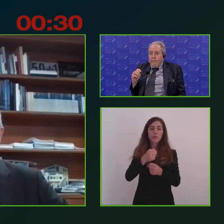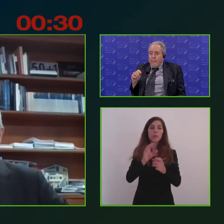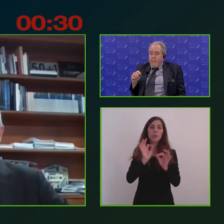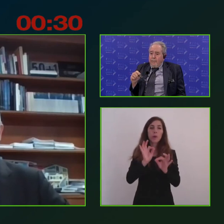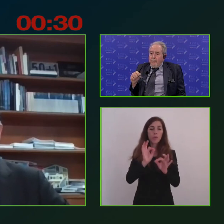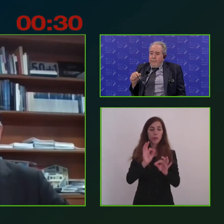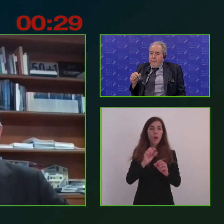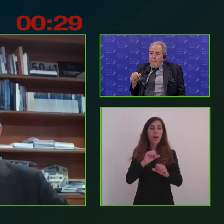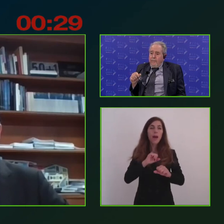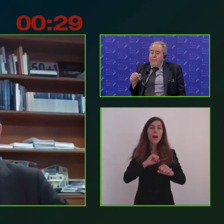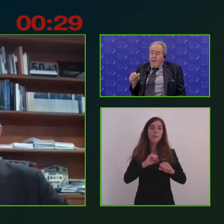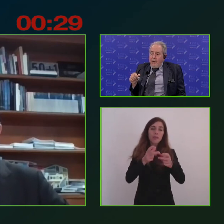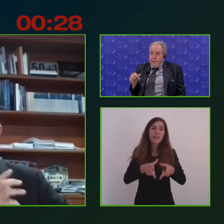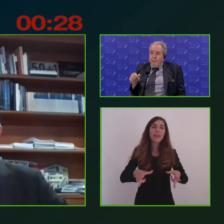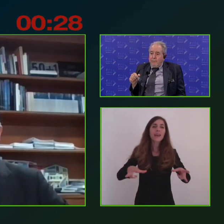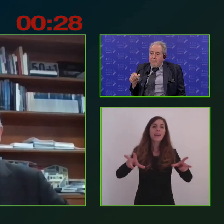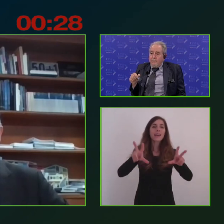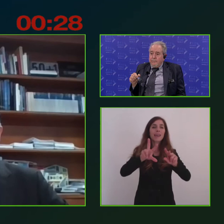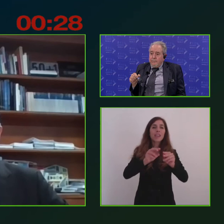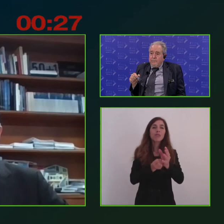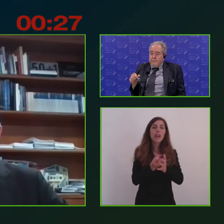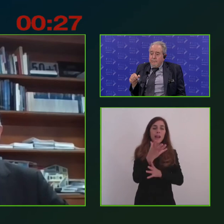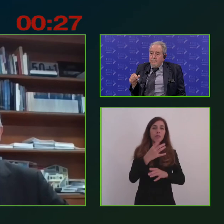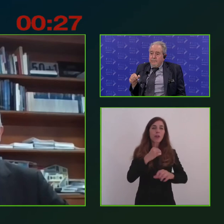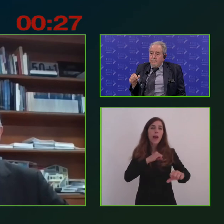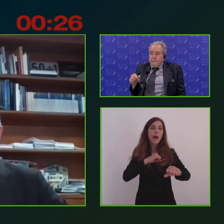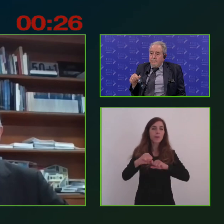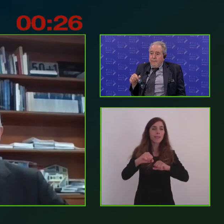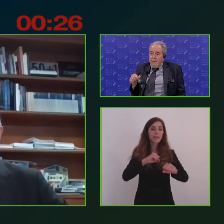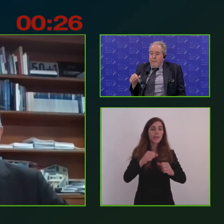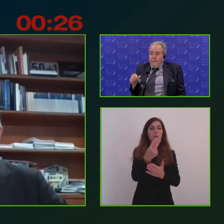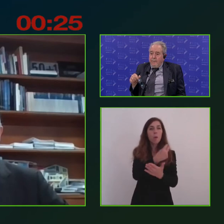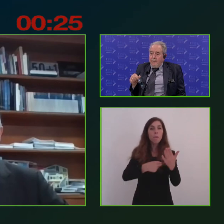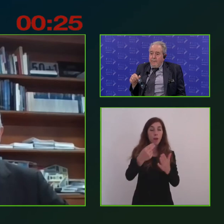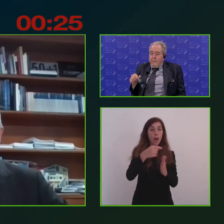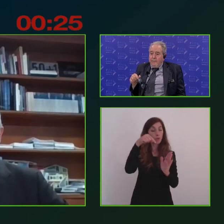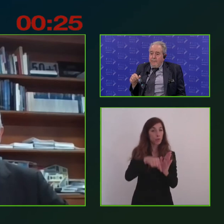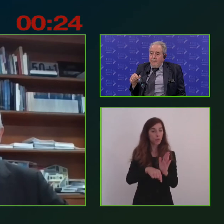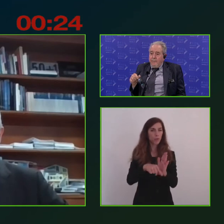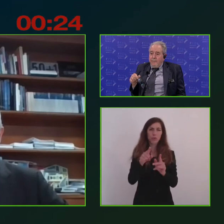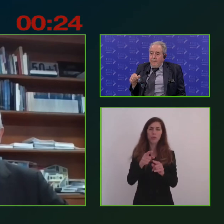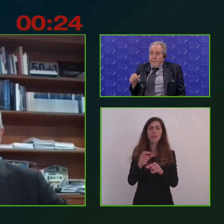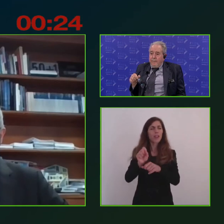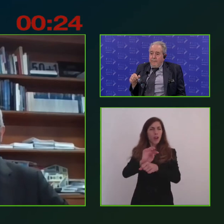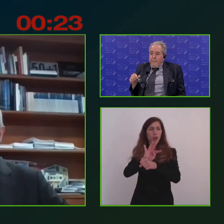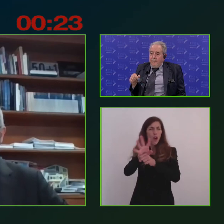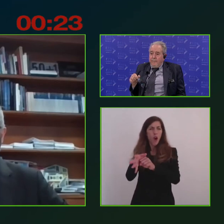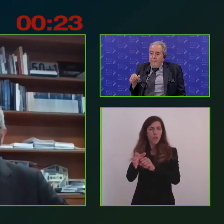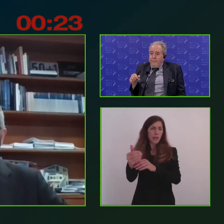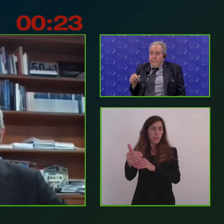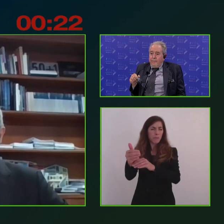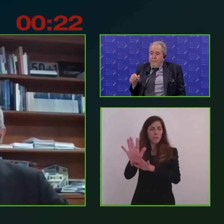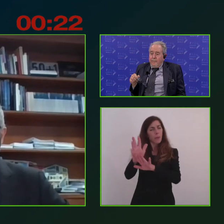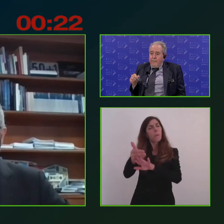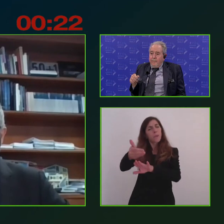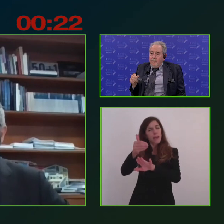amministrativa che il Piano Sud, prima ancora del Covid, ha ipotizzato, immaginato e che adesso diventa